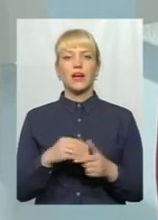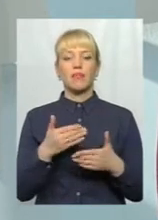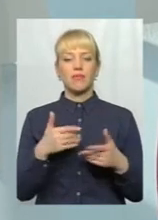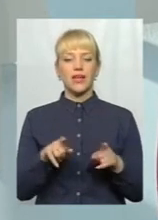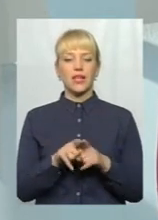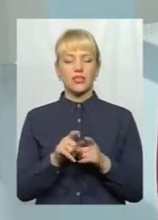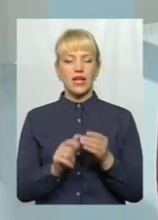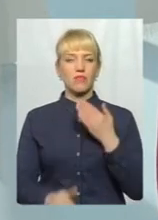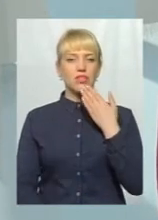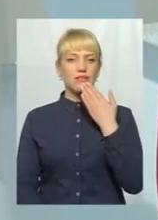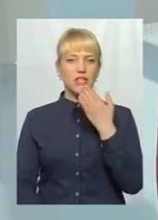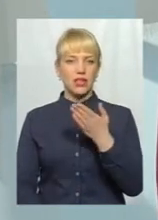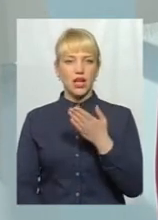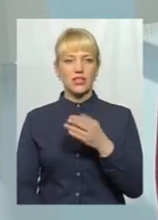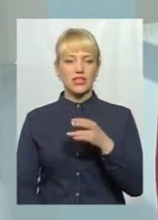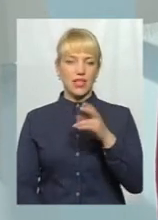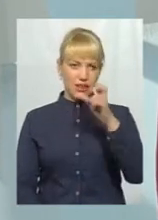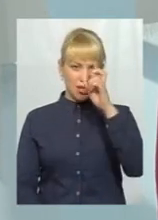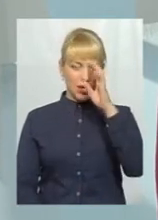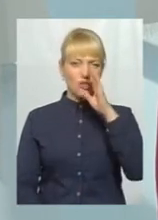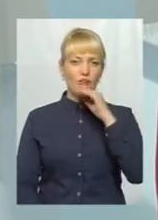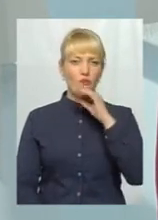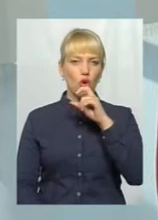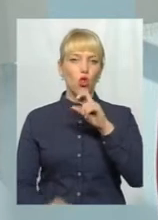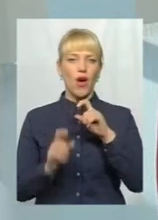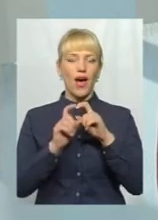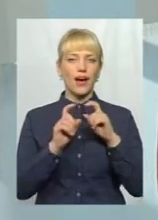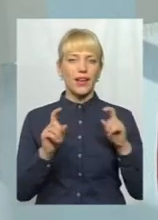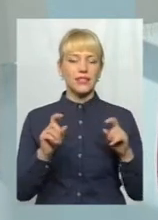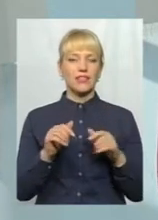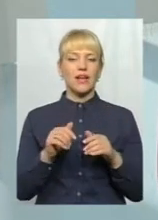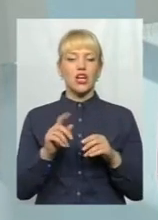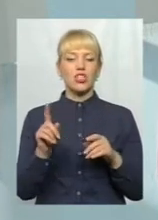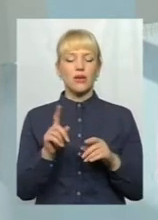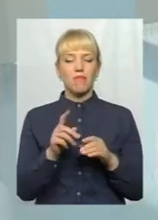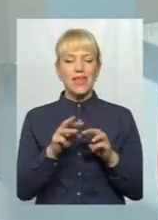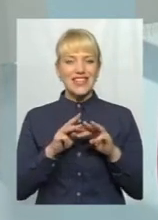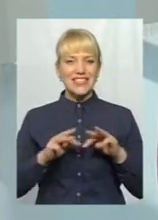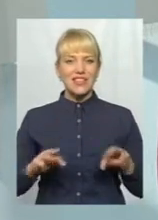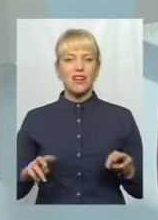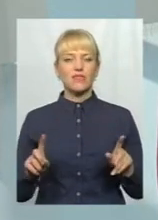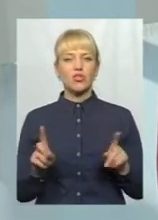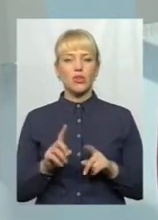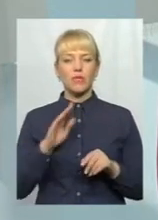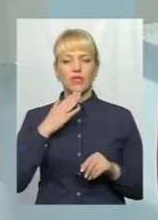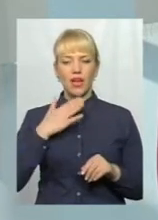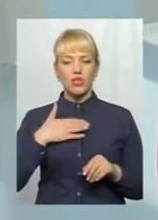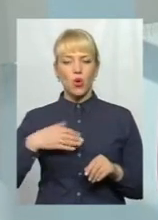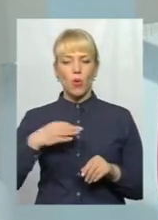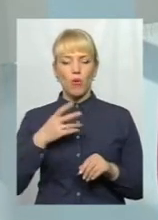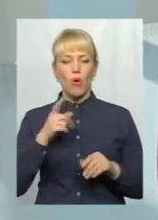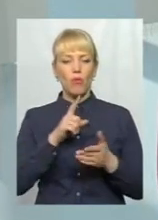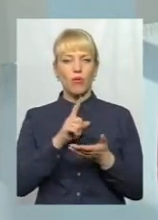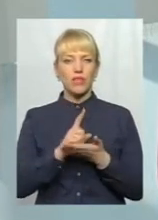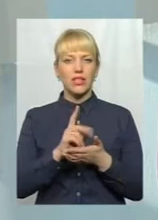також звертались в Державне агентство і в Міністерство для того, щоб від нашої області обов'язково на постійній основі